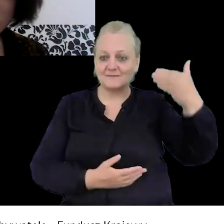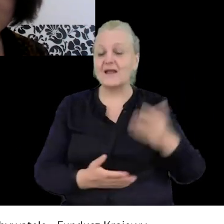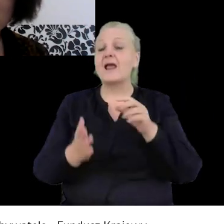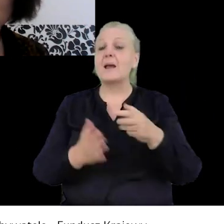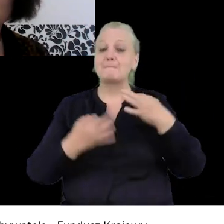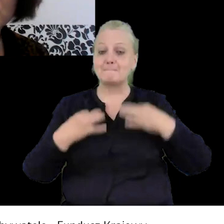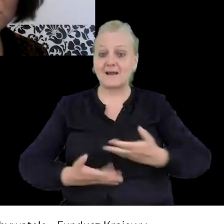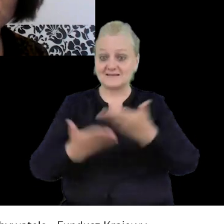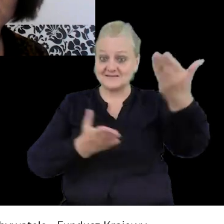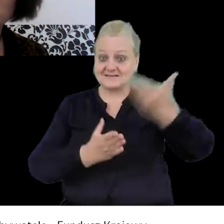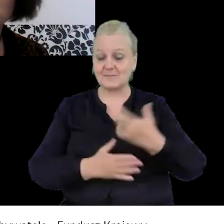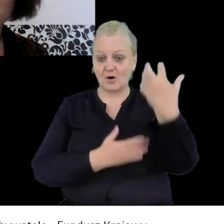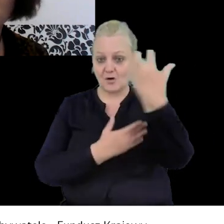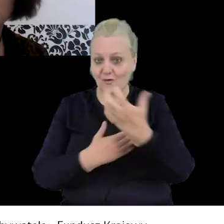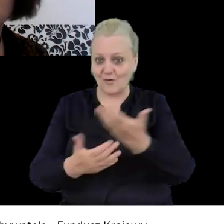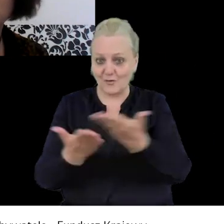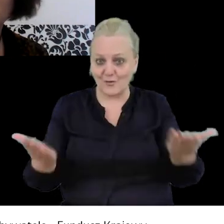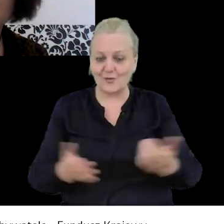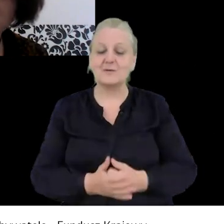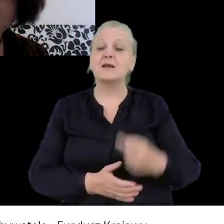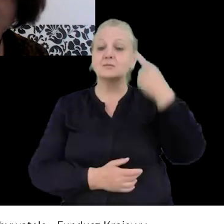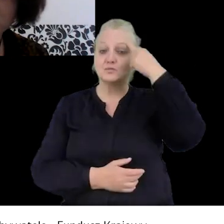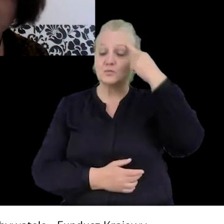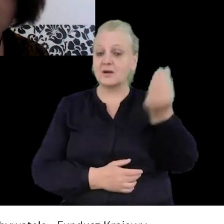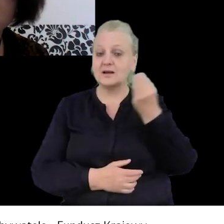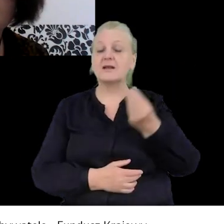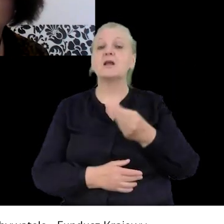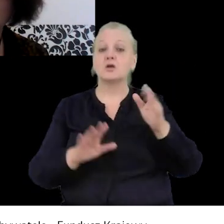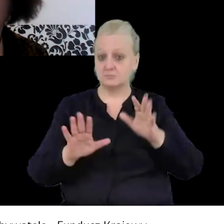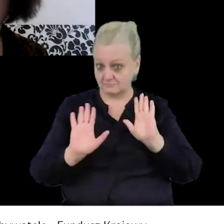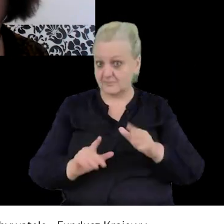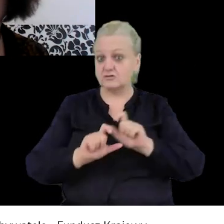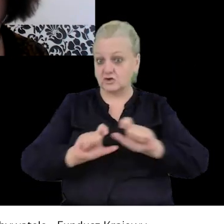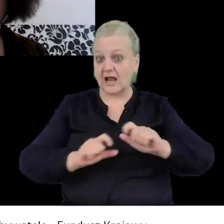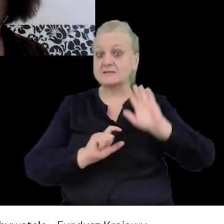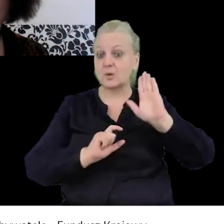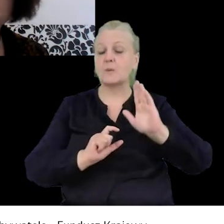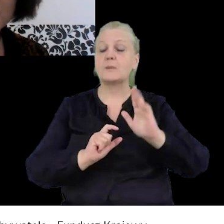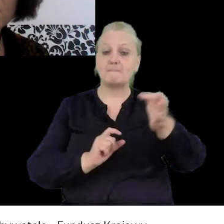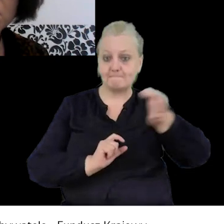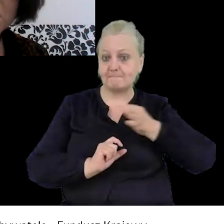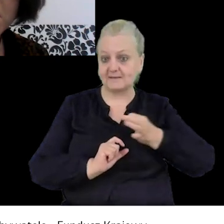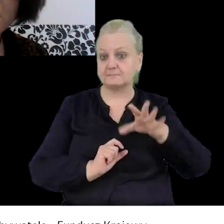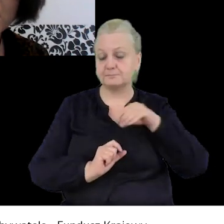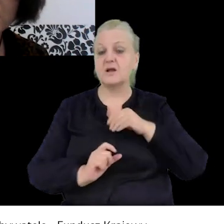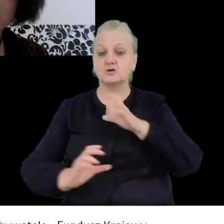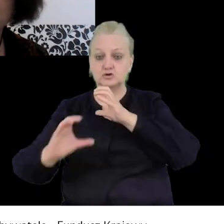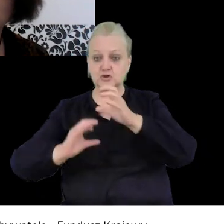do oglądania i oczywiście przypominam, że będzie miejsce na pytania, więc proszę zadawać pytania